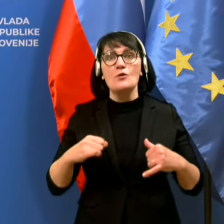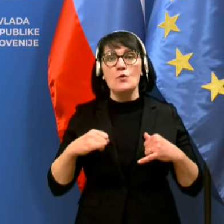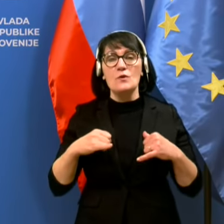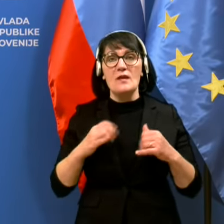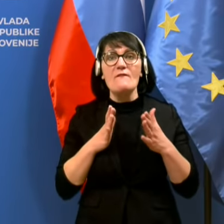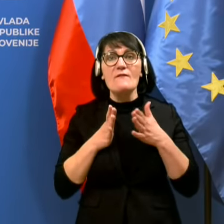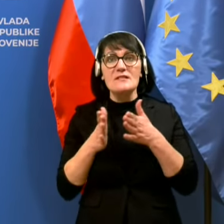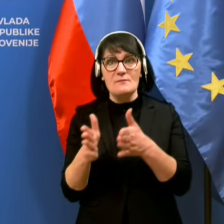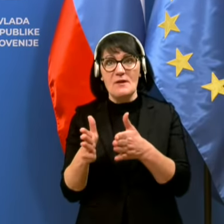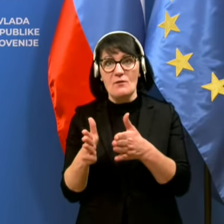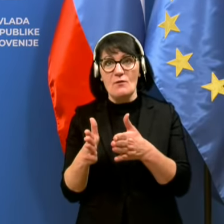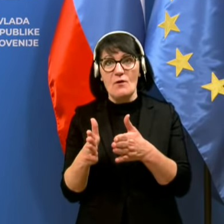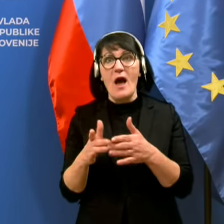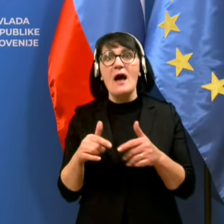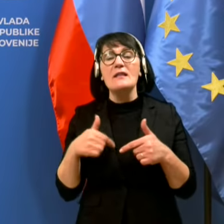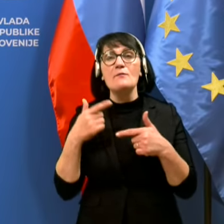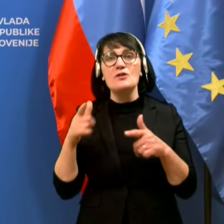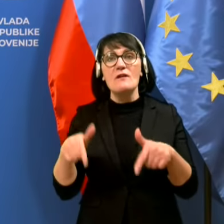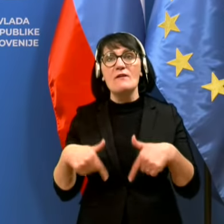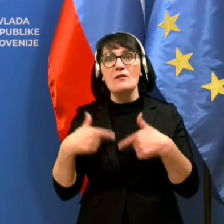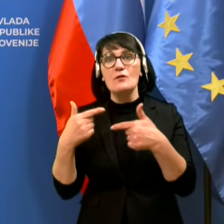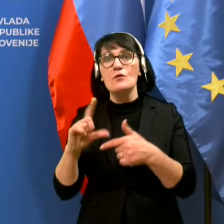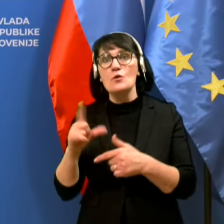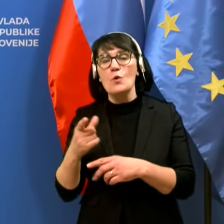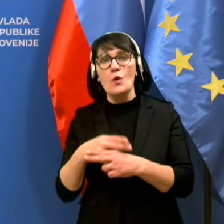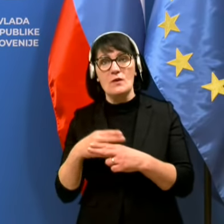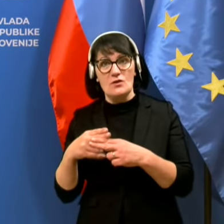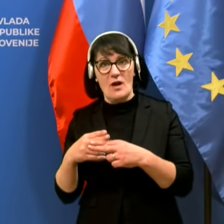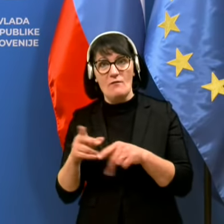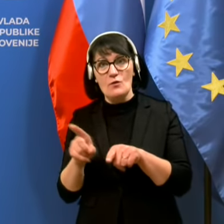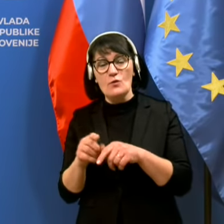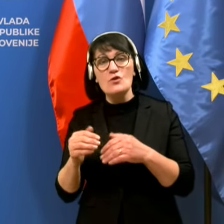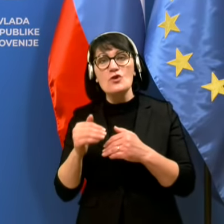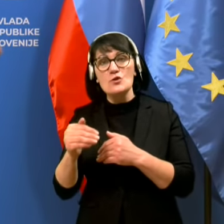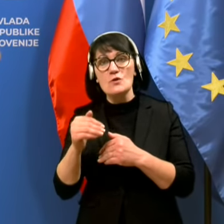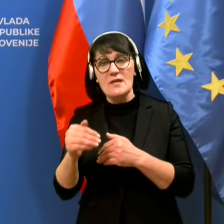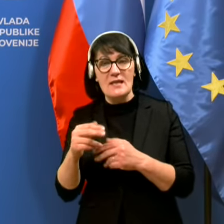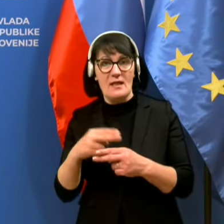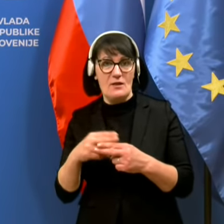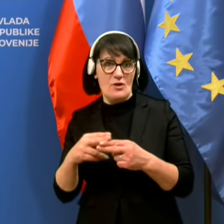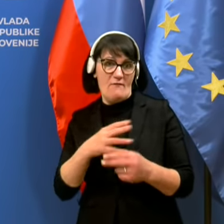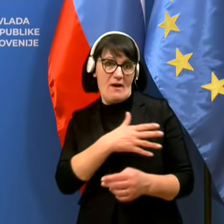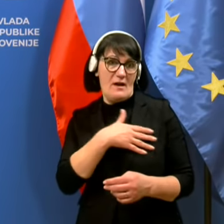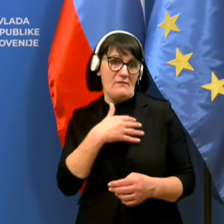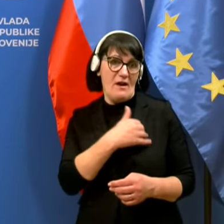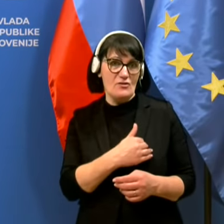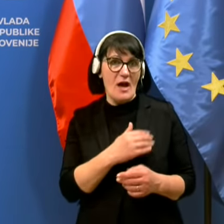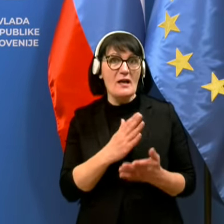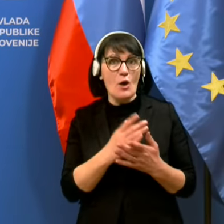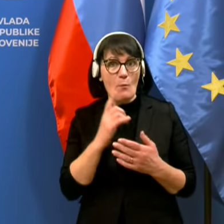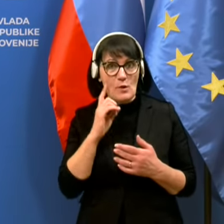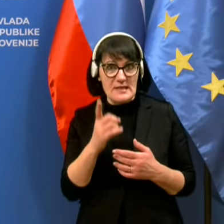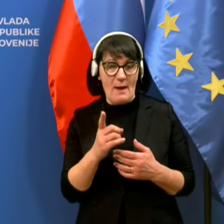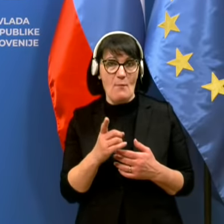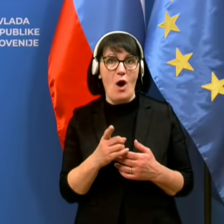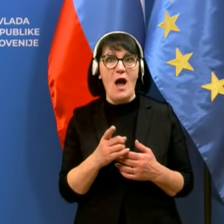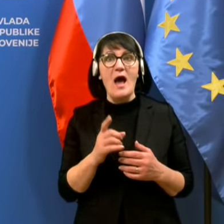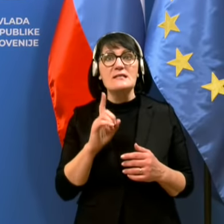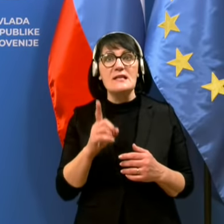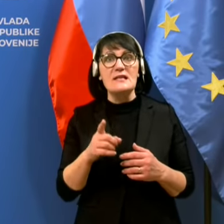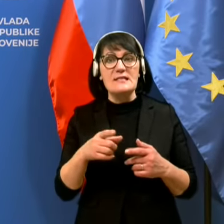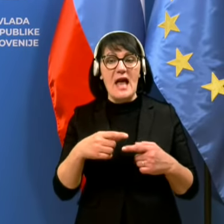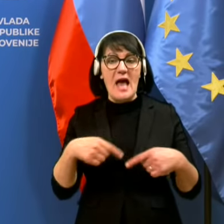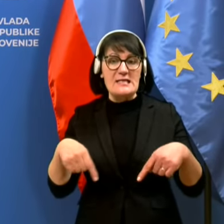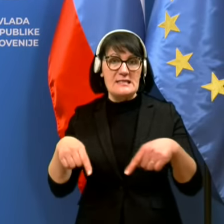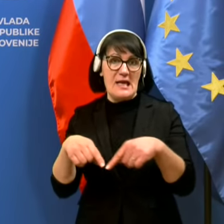odšli v drugo državo, pa tudi, če je to sosednja država Hrvaška, ki jo poznamo za tist zaliv,